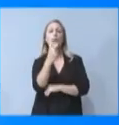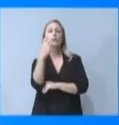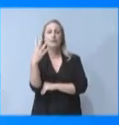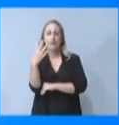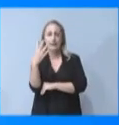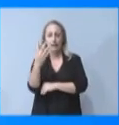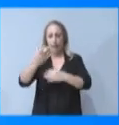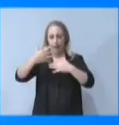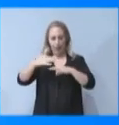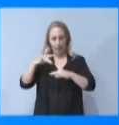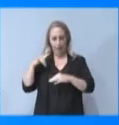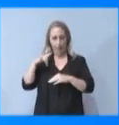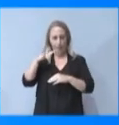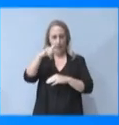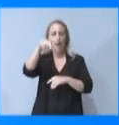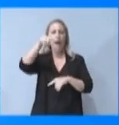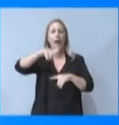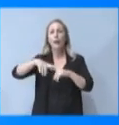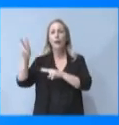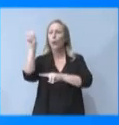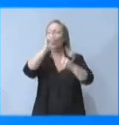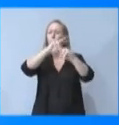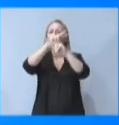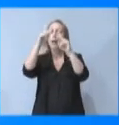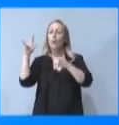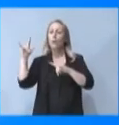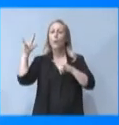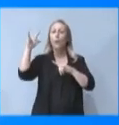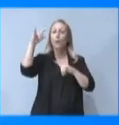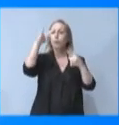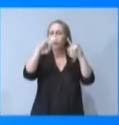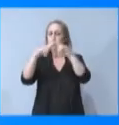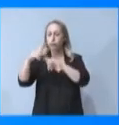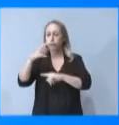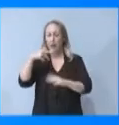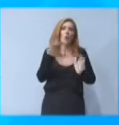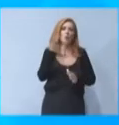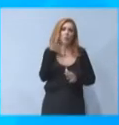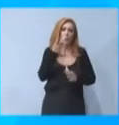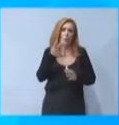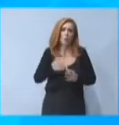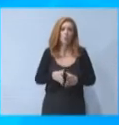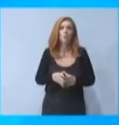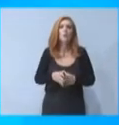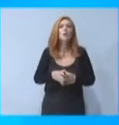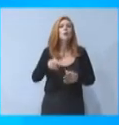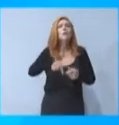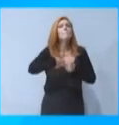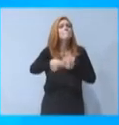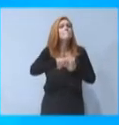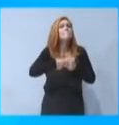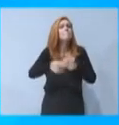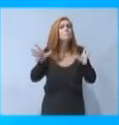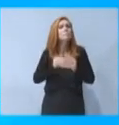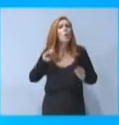πρόσβαση στο διαδίκτυο με μείωση έως 20 ευρώ σε κάθε λογοριασμό. Είναι μέτρα που αφορούν όλους τους